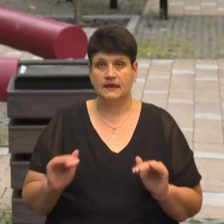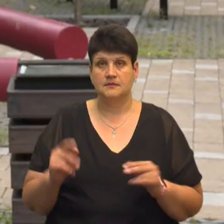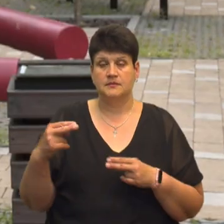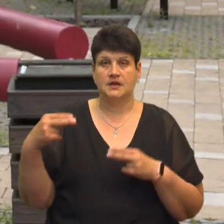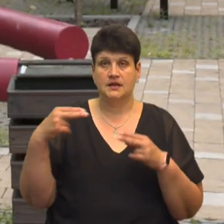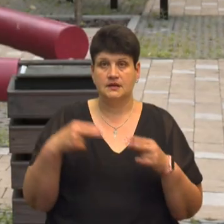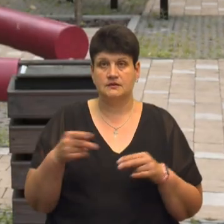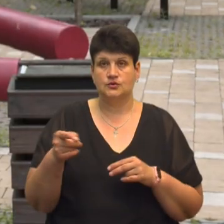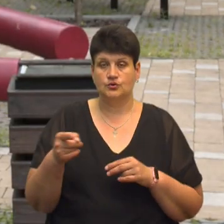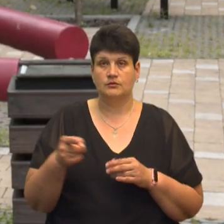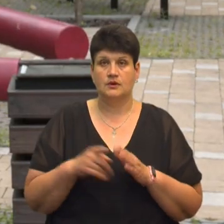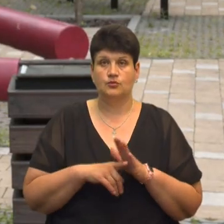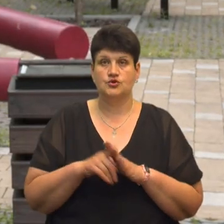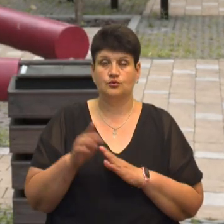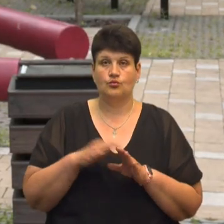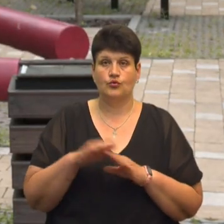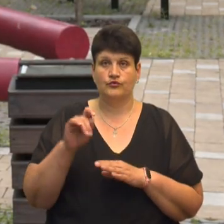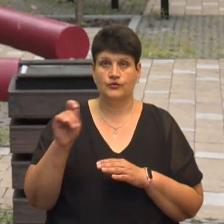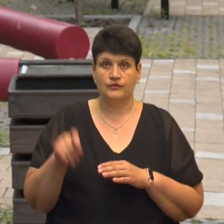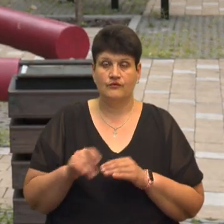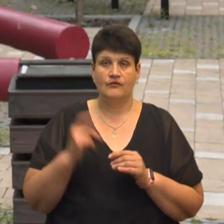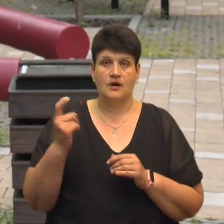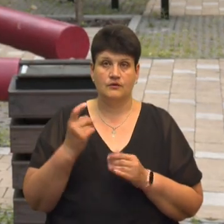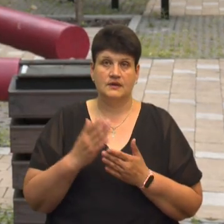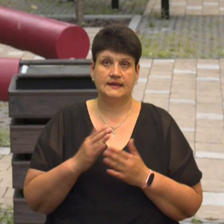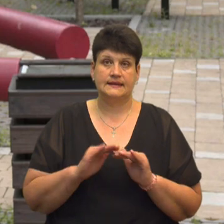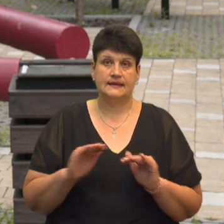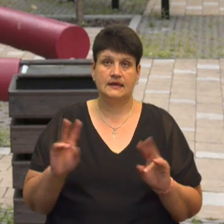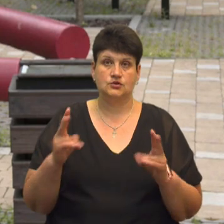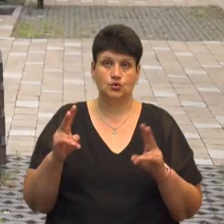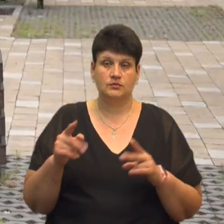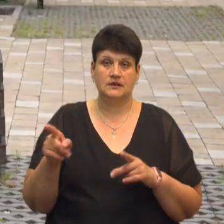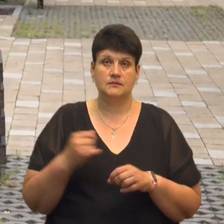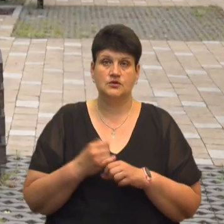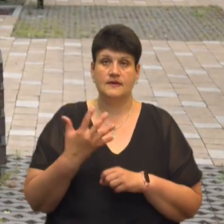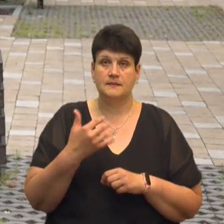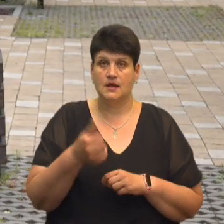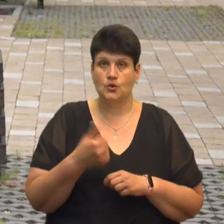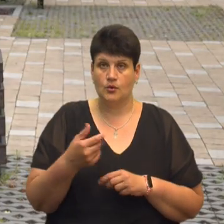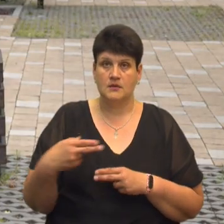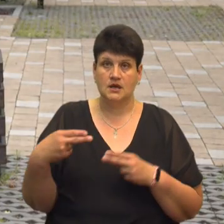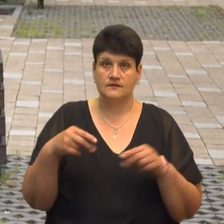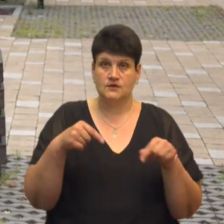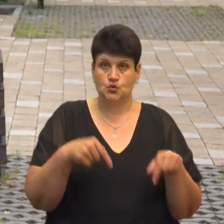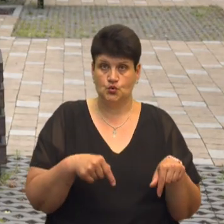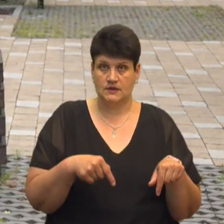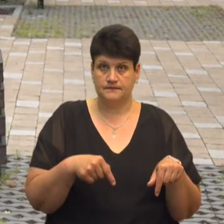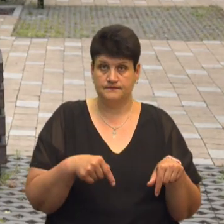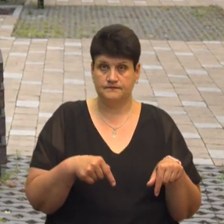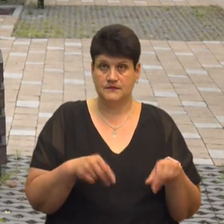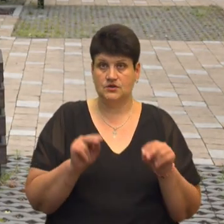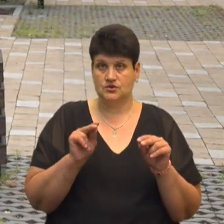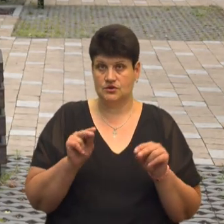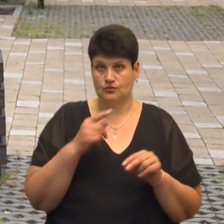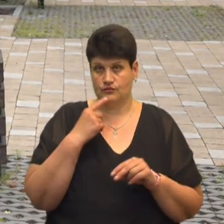війни. В Харкові в нас дитячий клуб. Ми там працювали 5 років і переїхавши сюди, чесно кажучи,